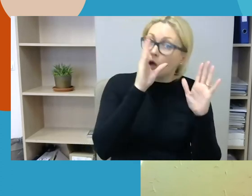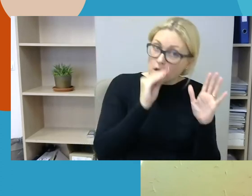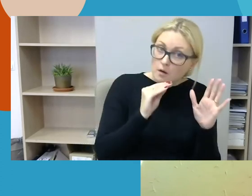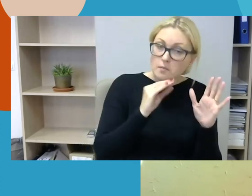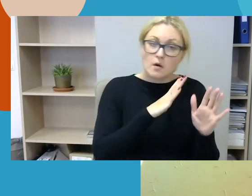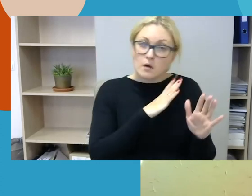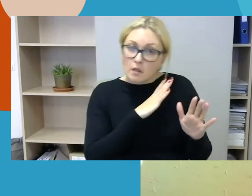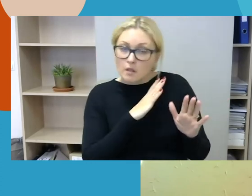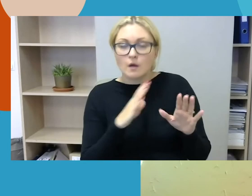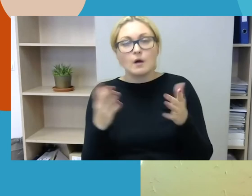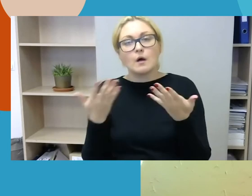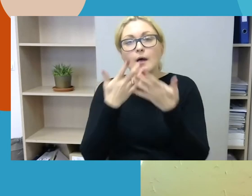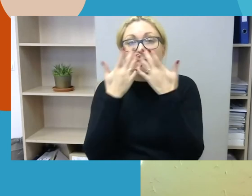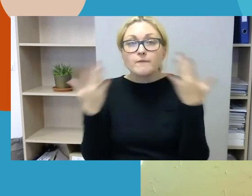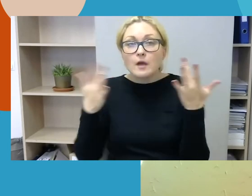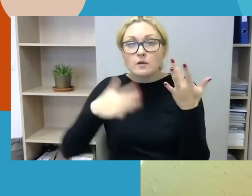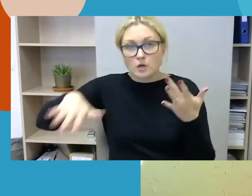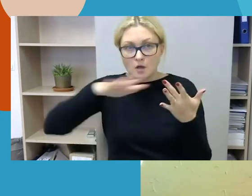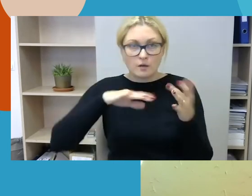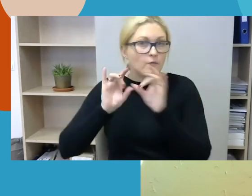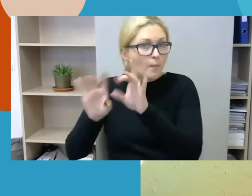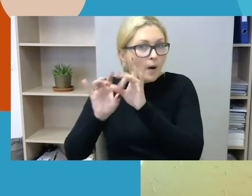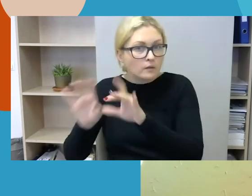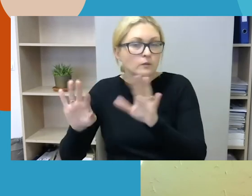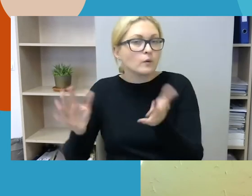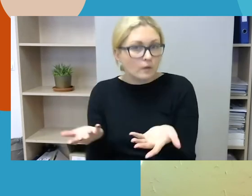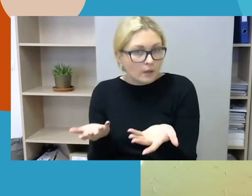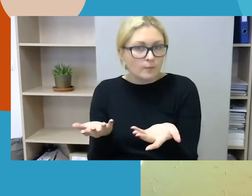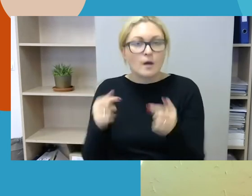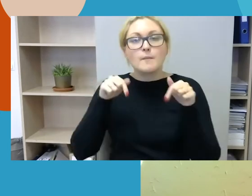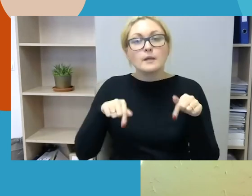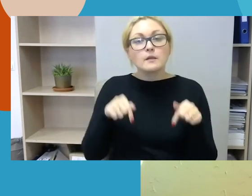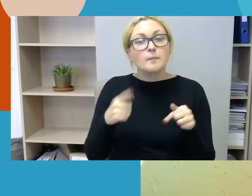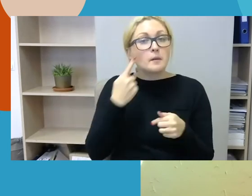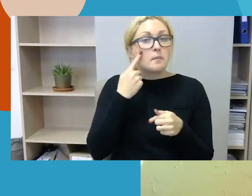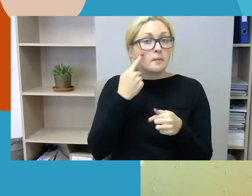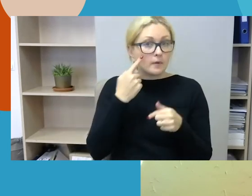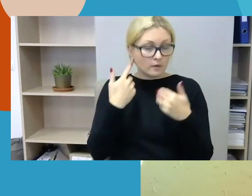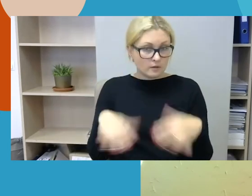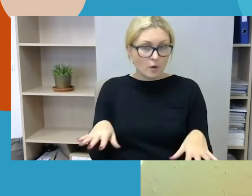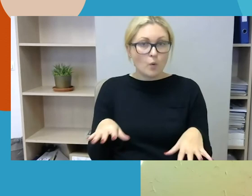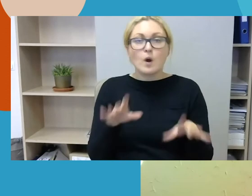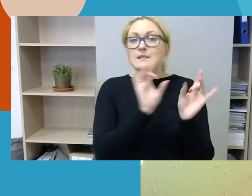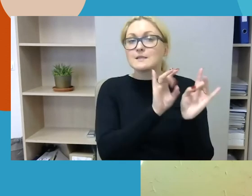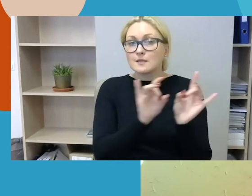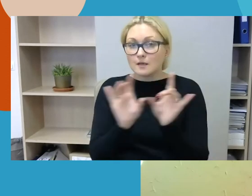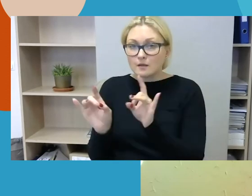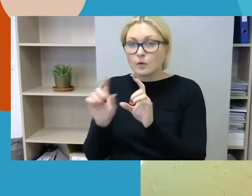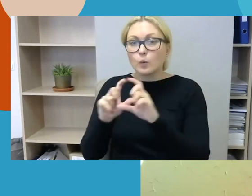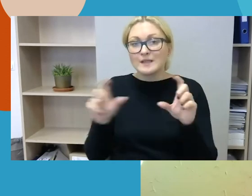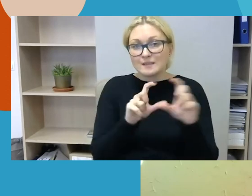daugiau. Žinoma, pastarojame, pasėmėme teigiamas tendencijas, tai yra skirtingų institucijų gyvendinami